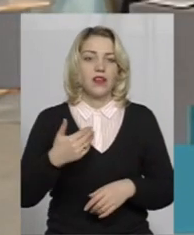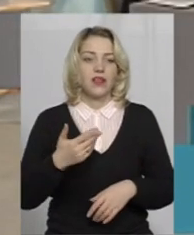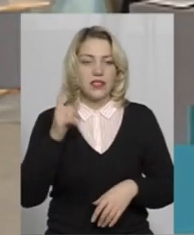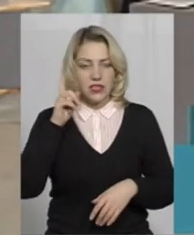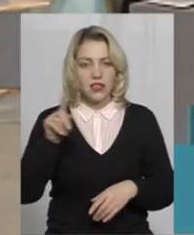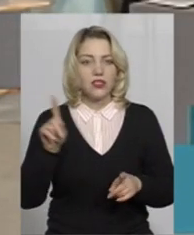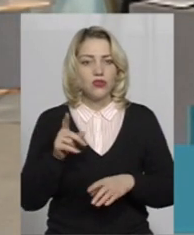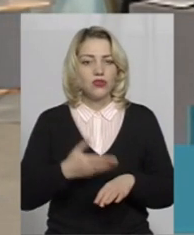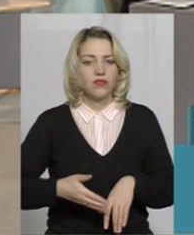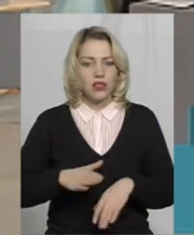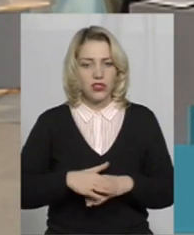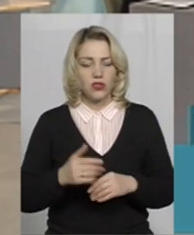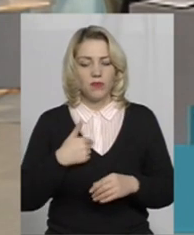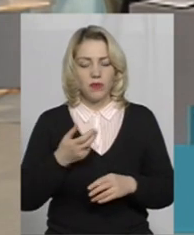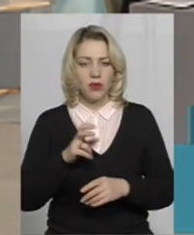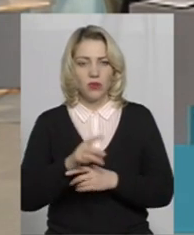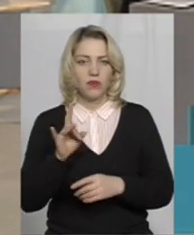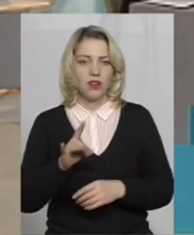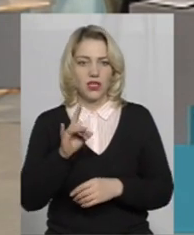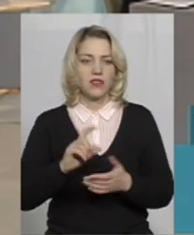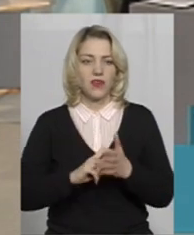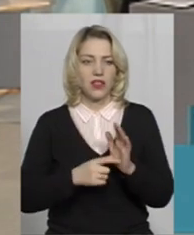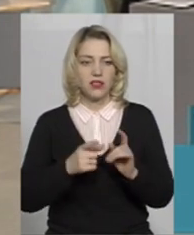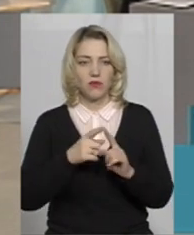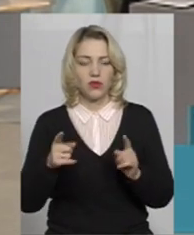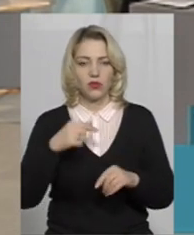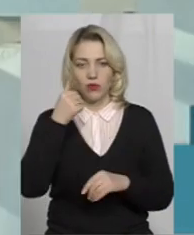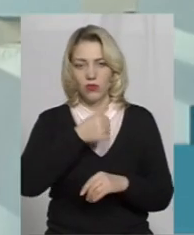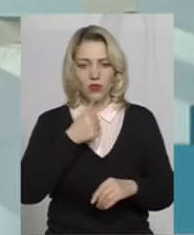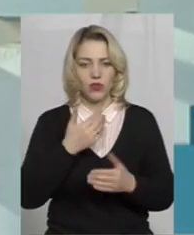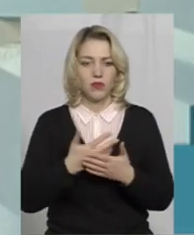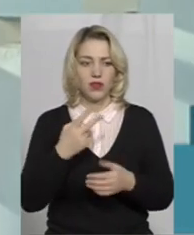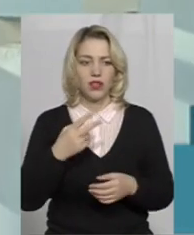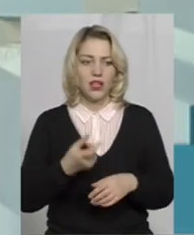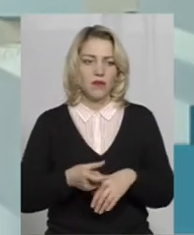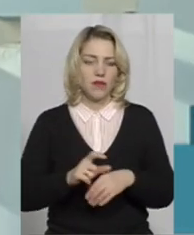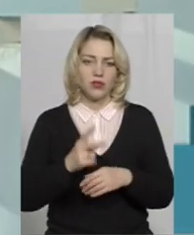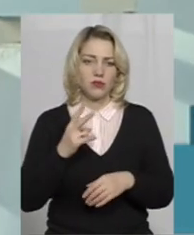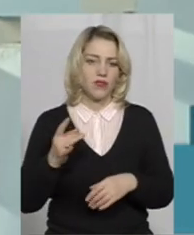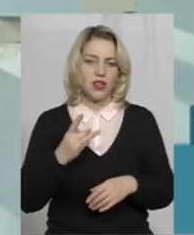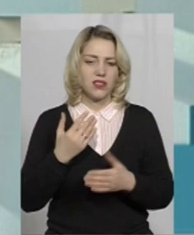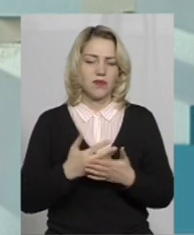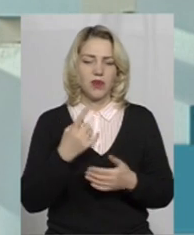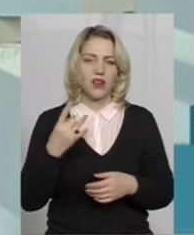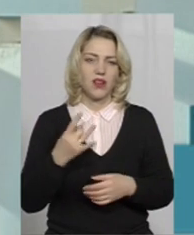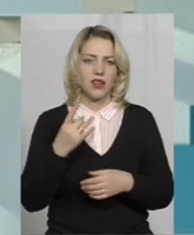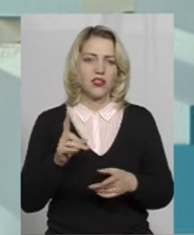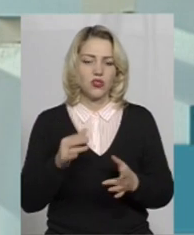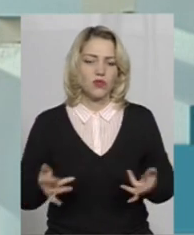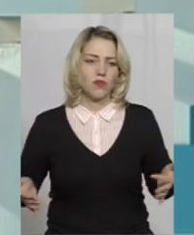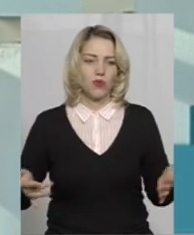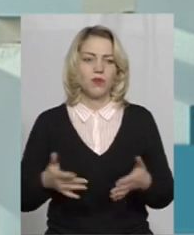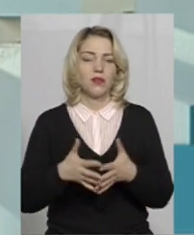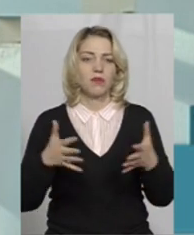основному ж приходимо один раз в клас протягом року, максимум два рази. В основному це по одному разу, щоб похопити